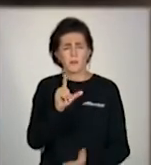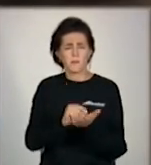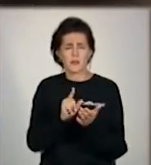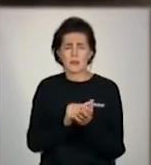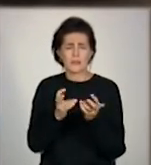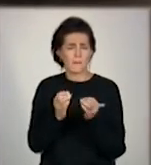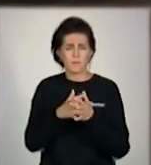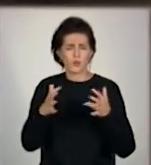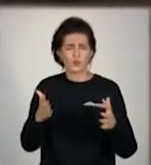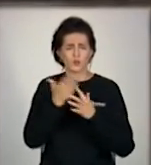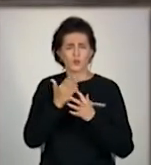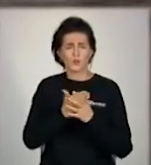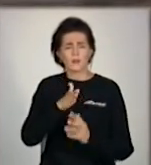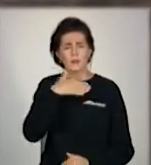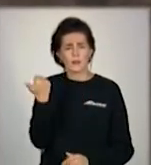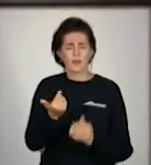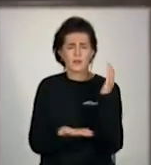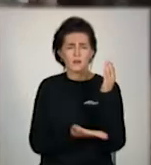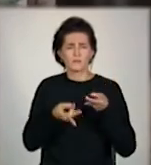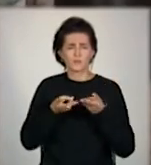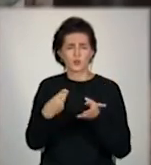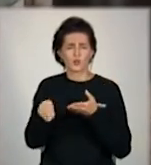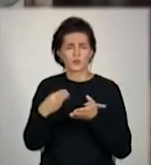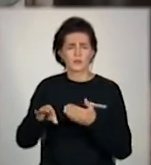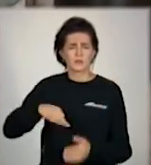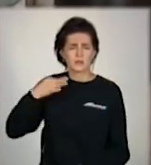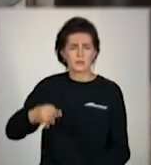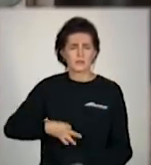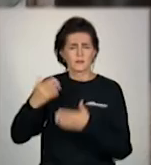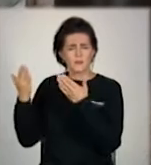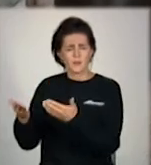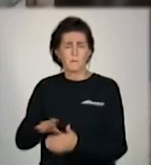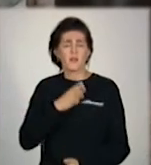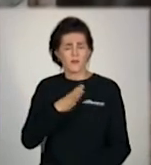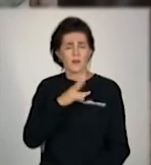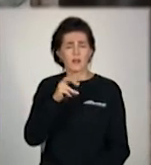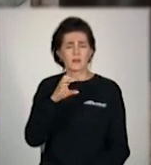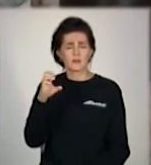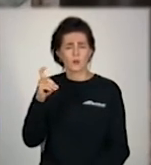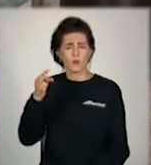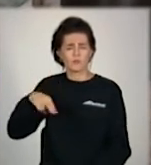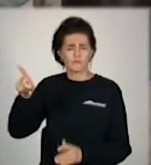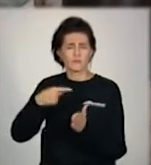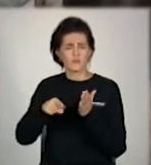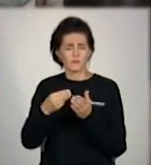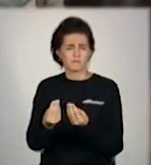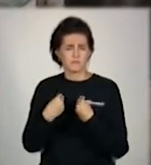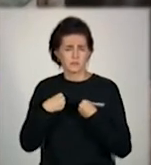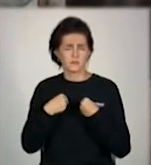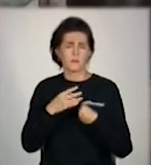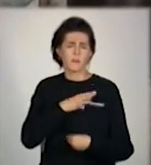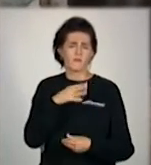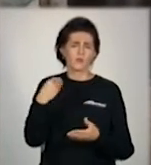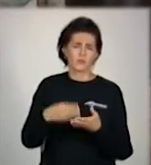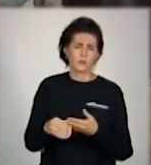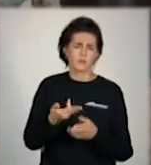невелика, субсидії немає, тож дрова купує син. В лісхозі виписують. Все рівень покупаємо. То